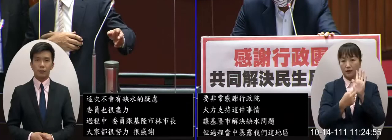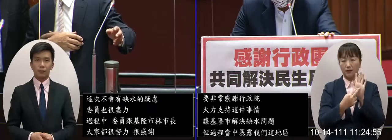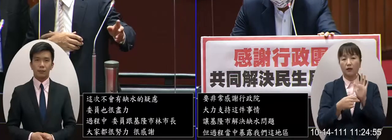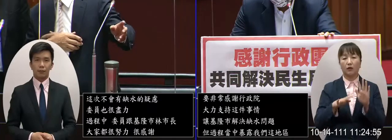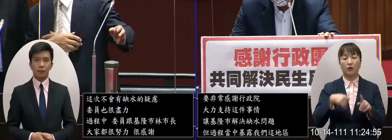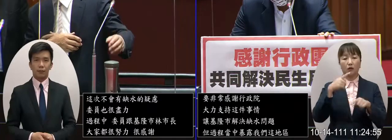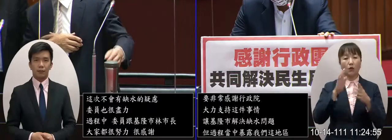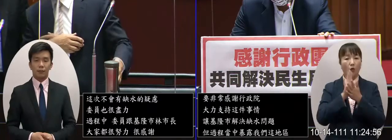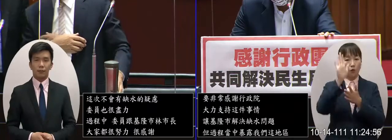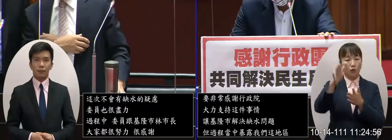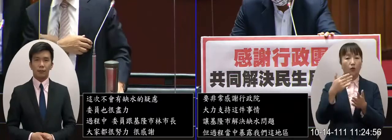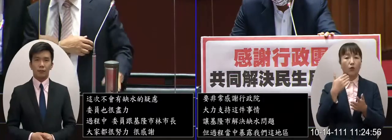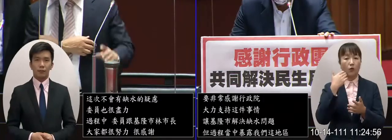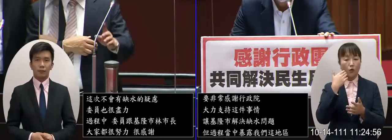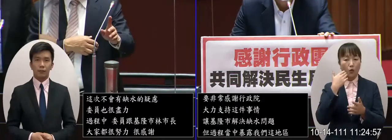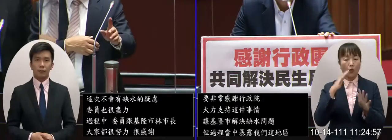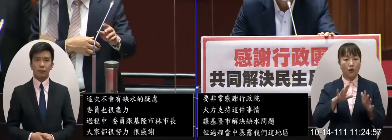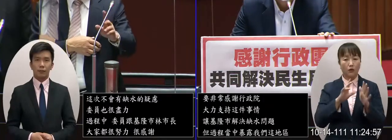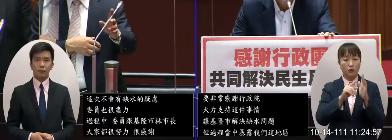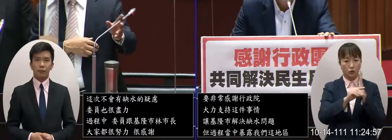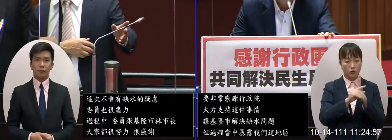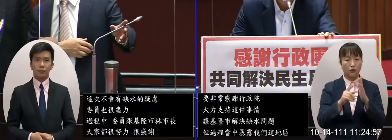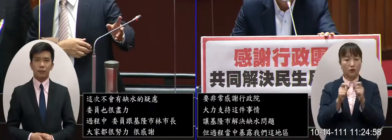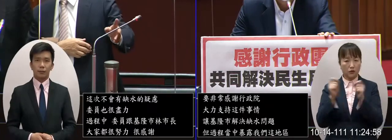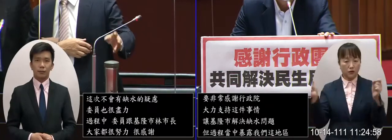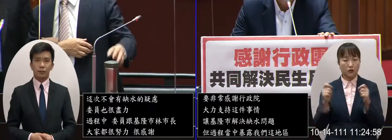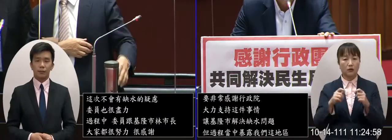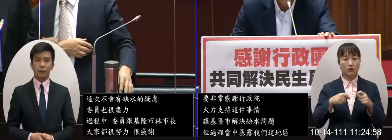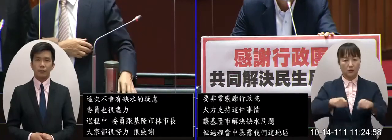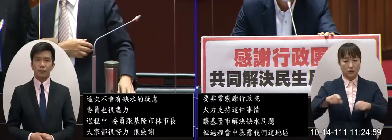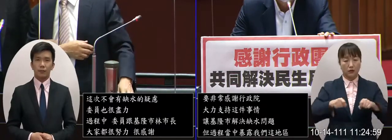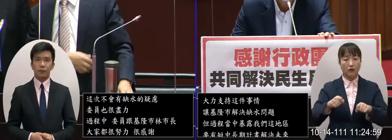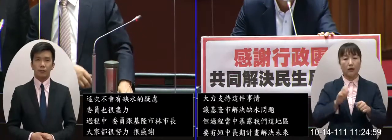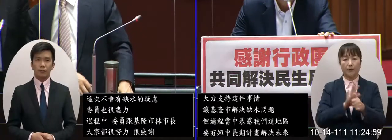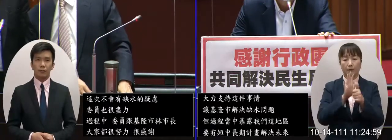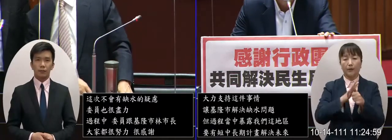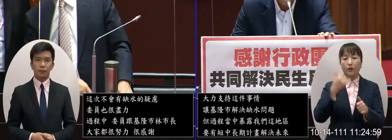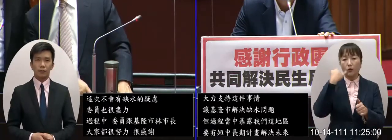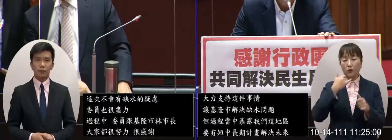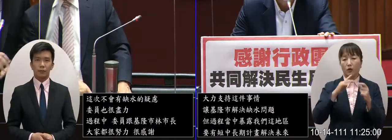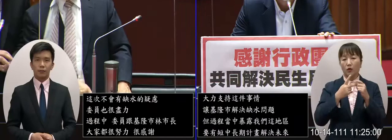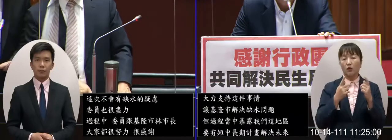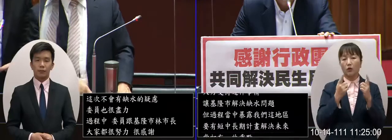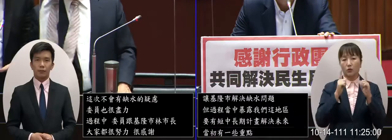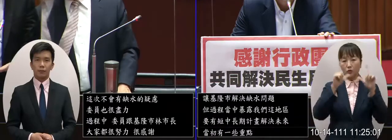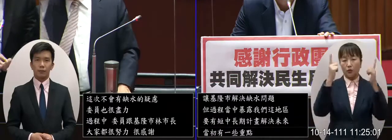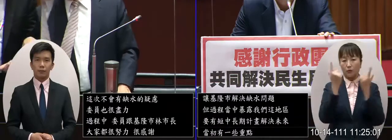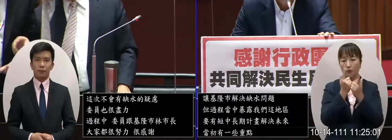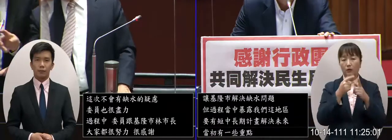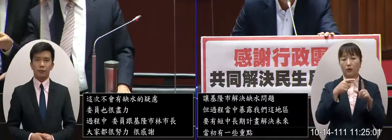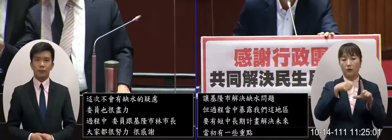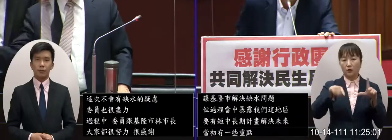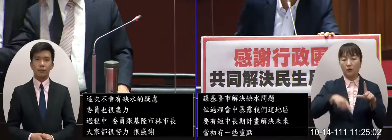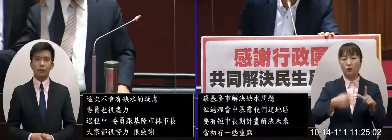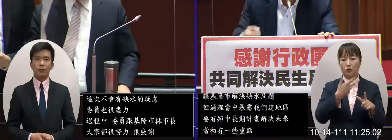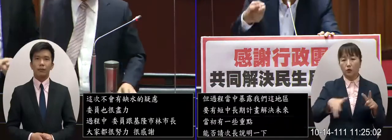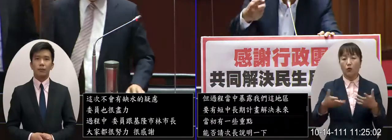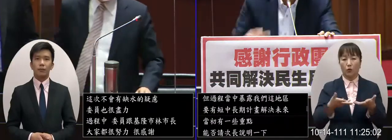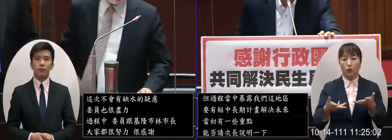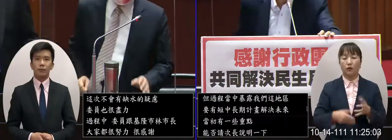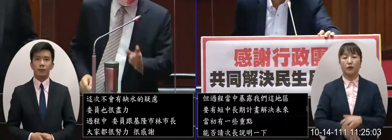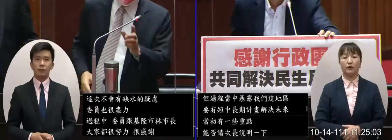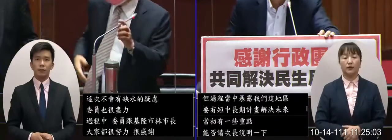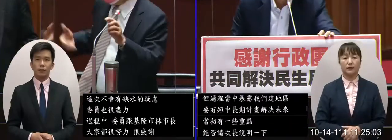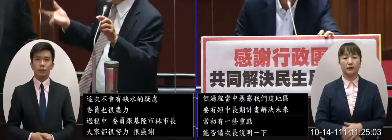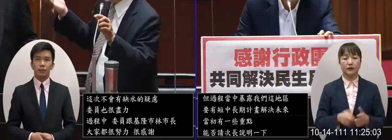明一下說未來我們這個短中長期的計畫來解決我們大基隆跟大東北角地區的用水的問題能不能請我們